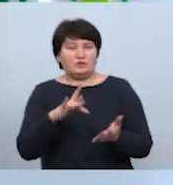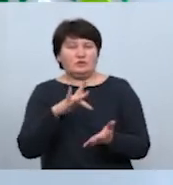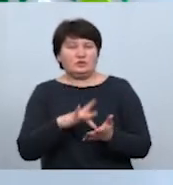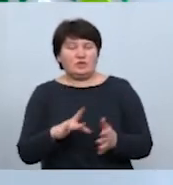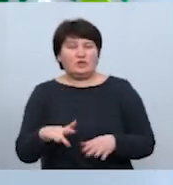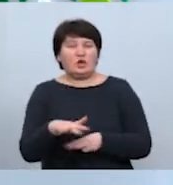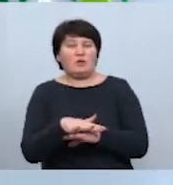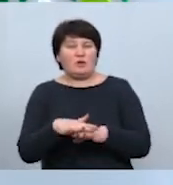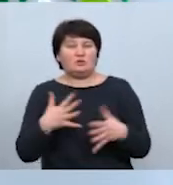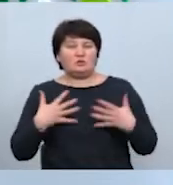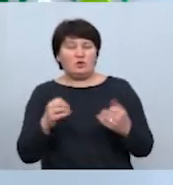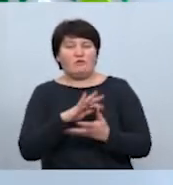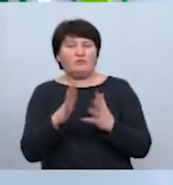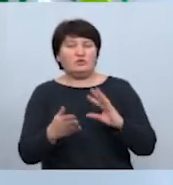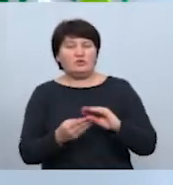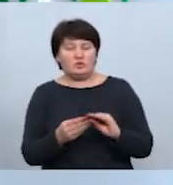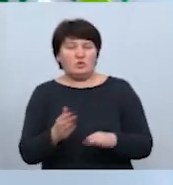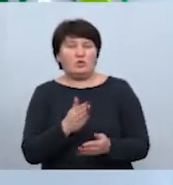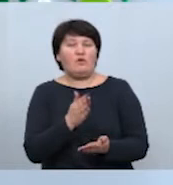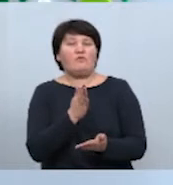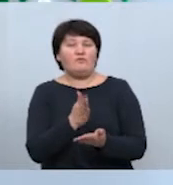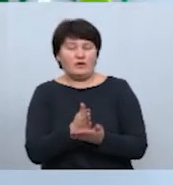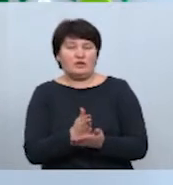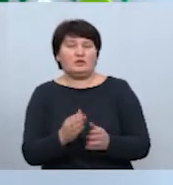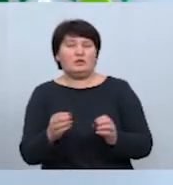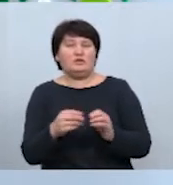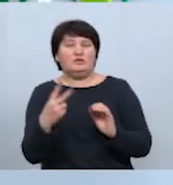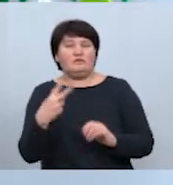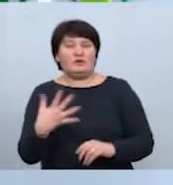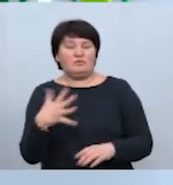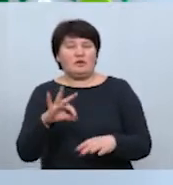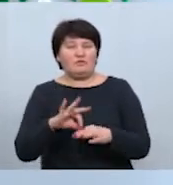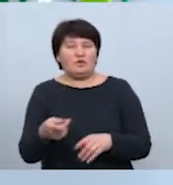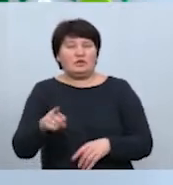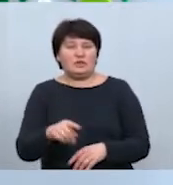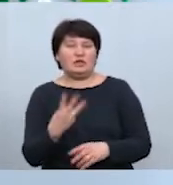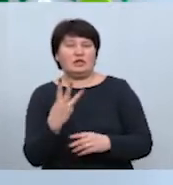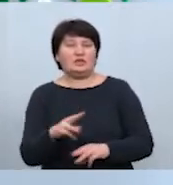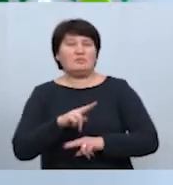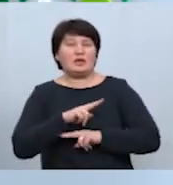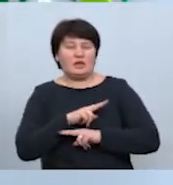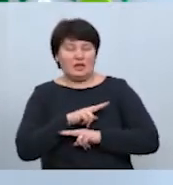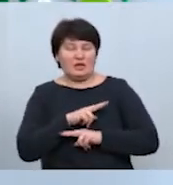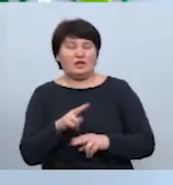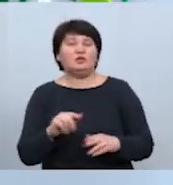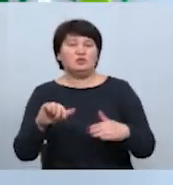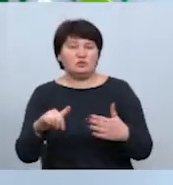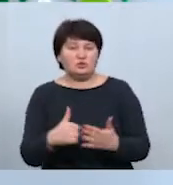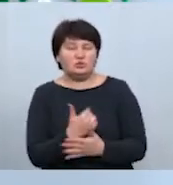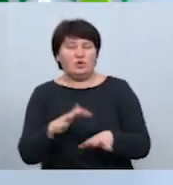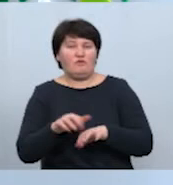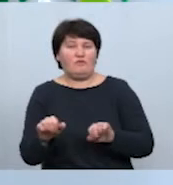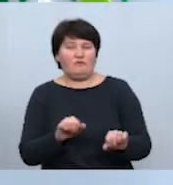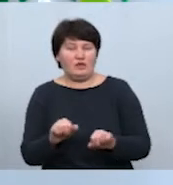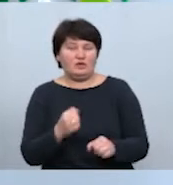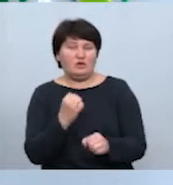здоров'я. Всього на Прикарпатті виявили 45 хворих на COVID-19, з них – трилетельні випадки. Тому влада знову посилює карантинні